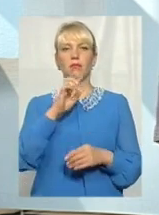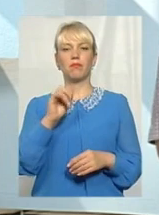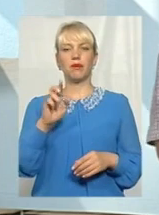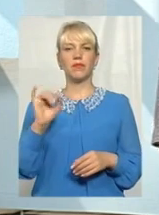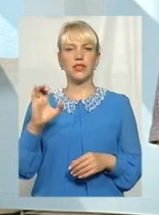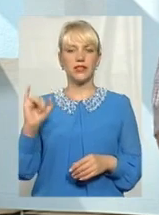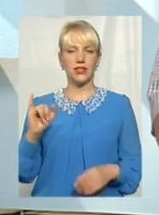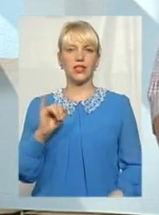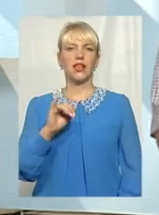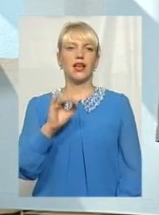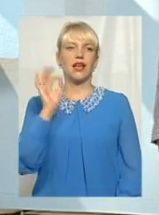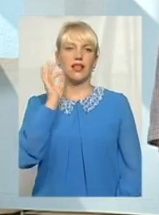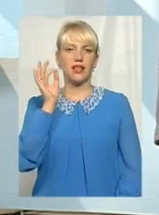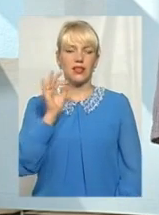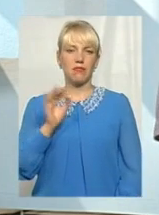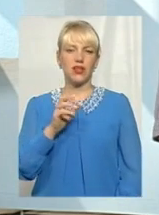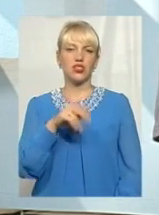Німеччина, Deutsche Welle і так далі,